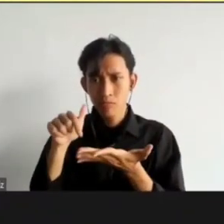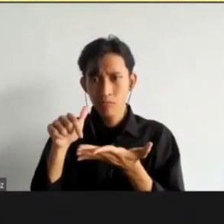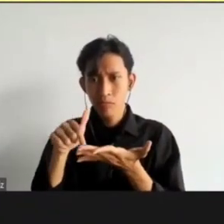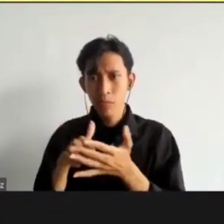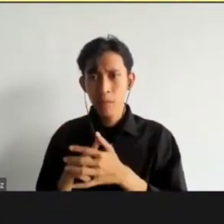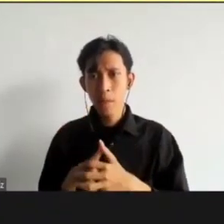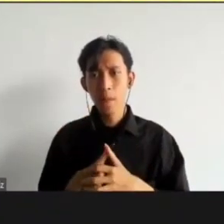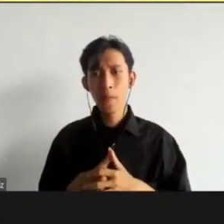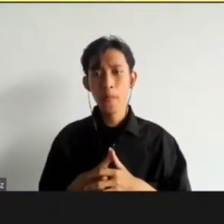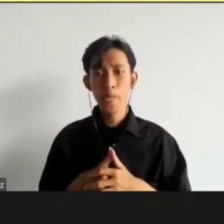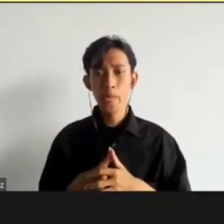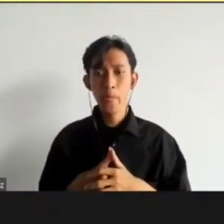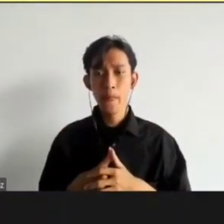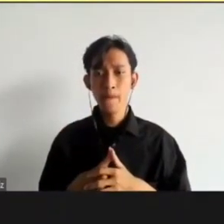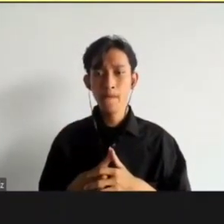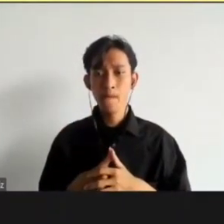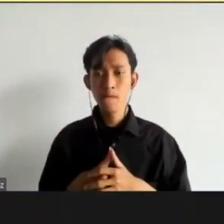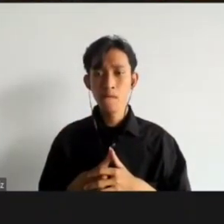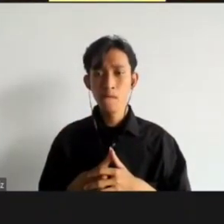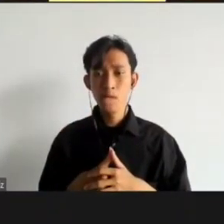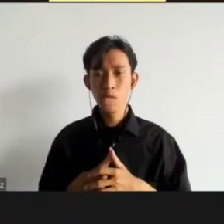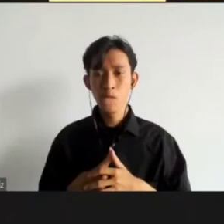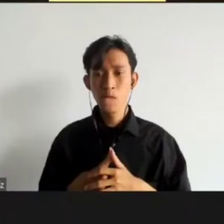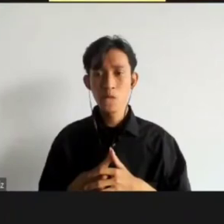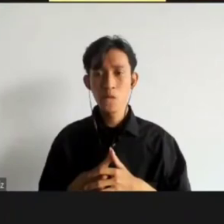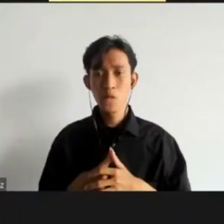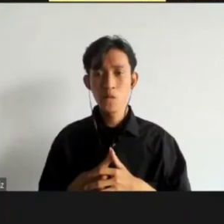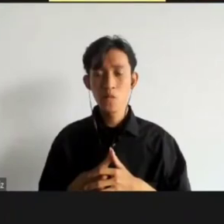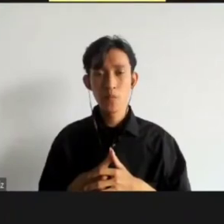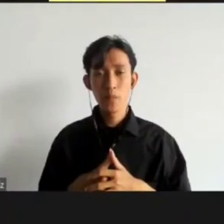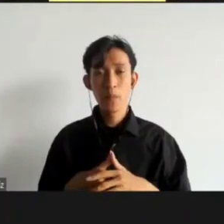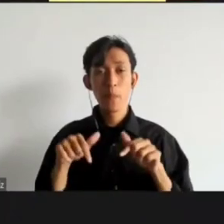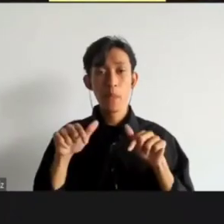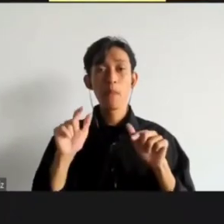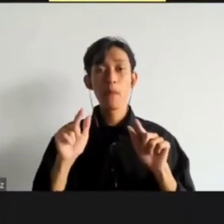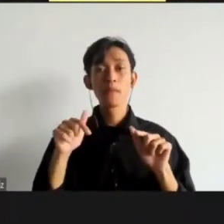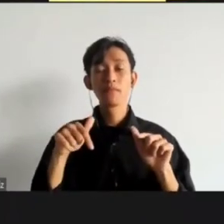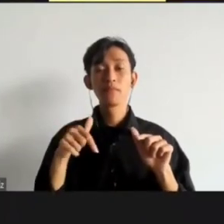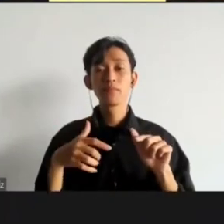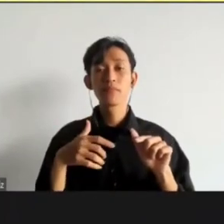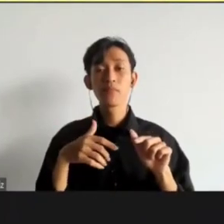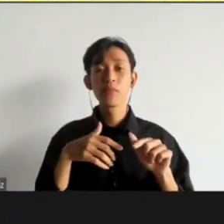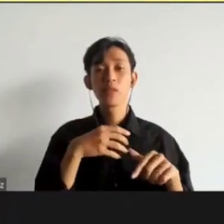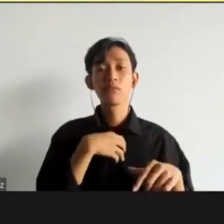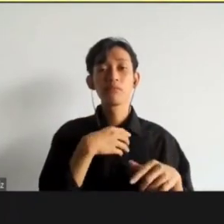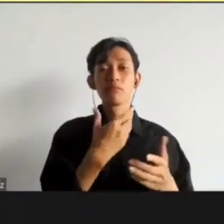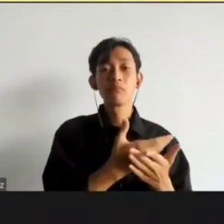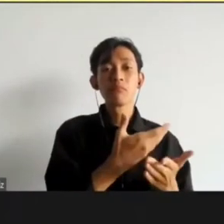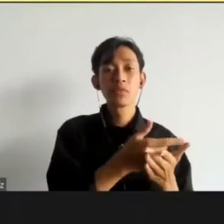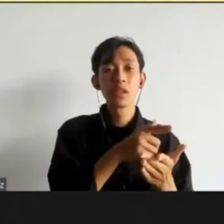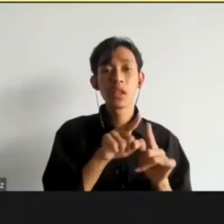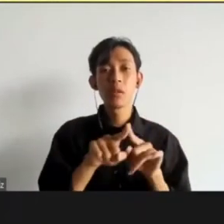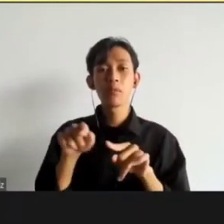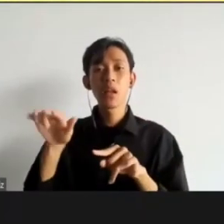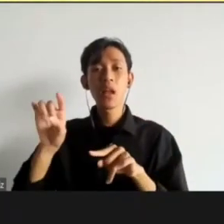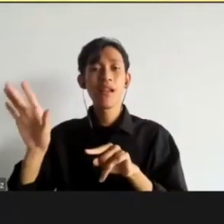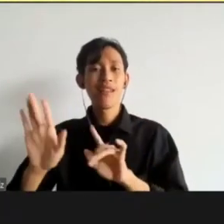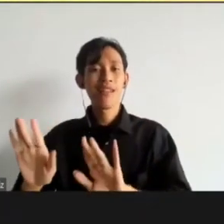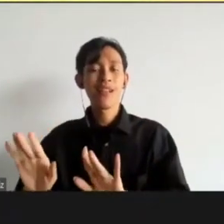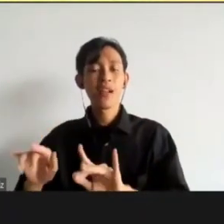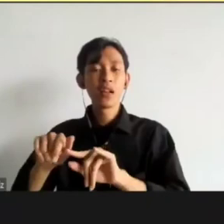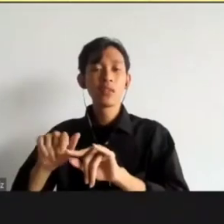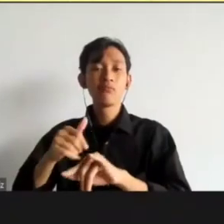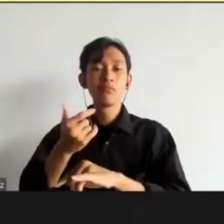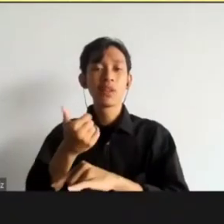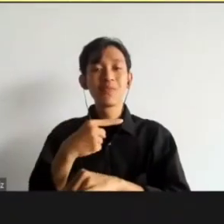restoratif justice. Karena yang satu itu adalah hak kewenangan yang satu tidak menuntut, yang satu tetap menuntut. Tapi mengurangi hukuman